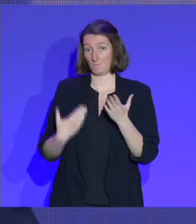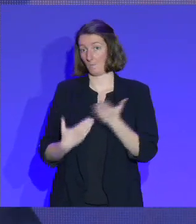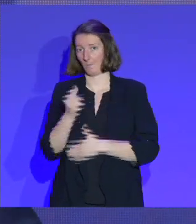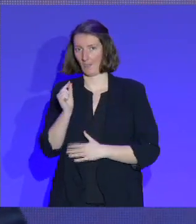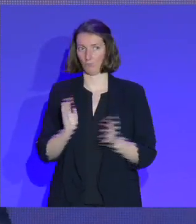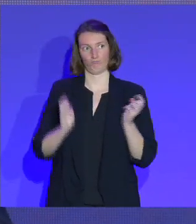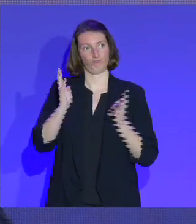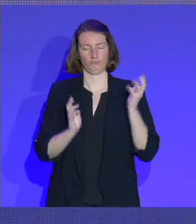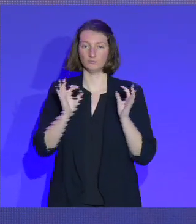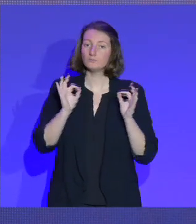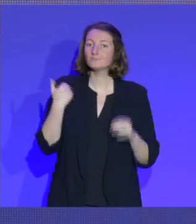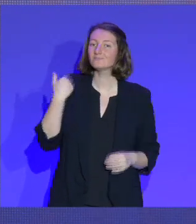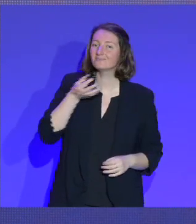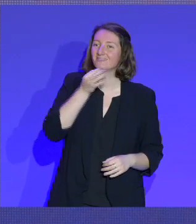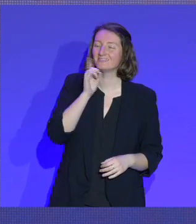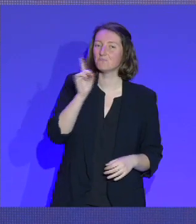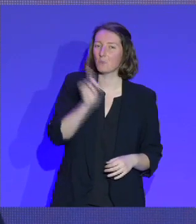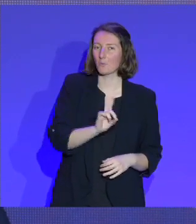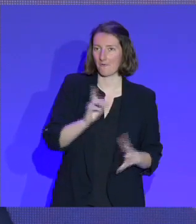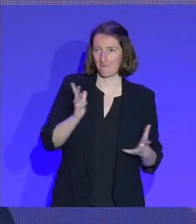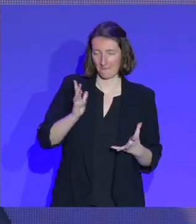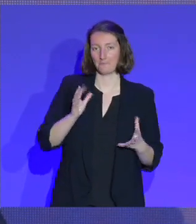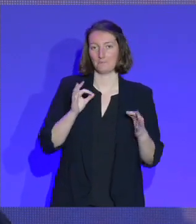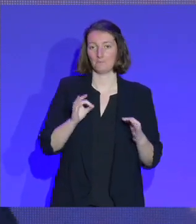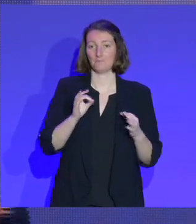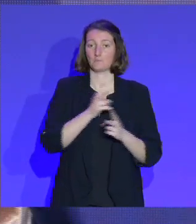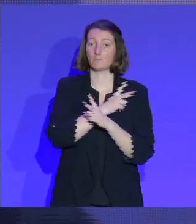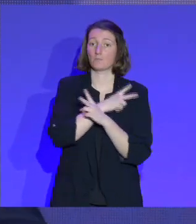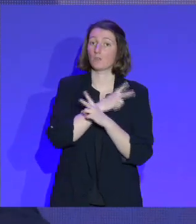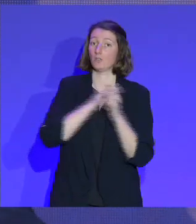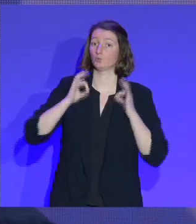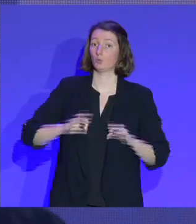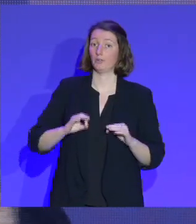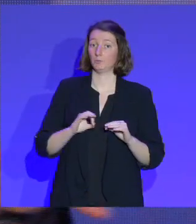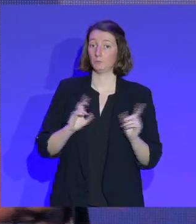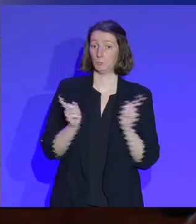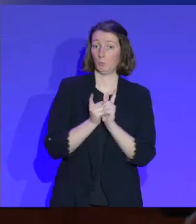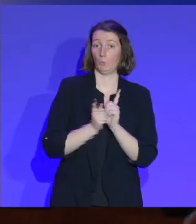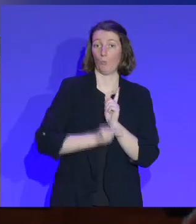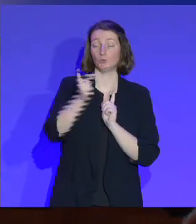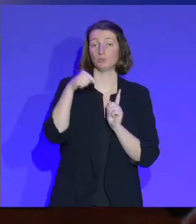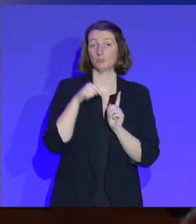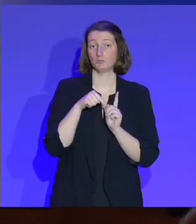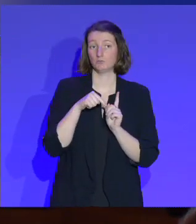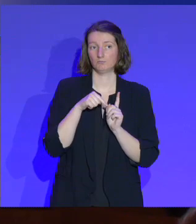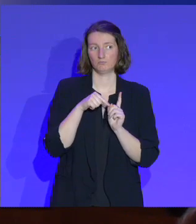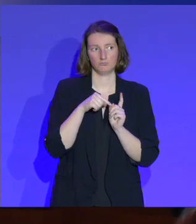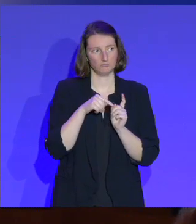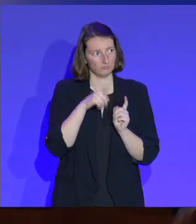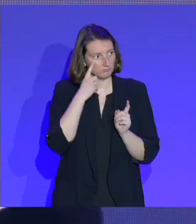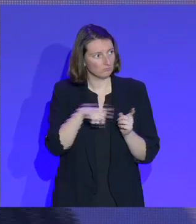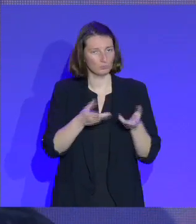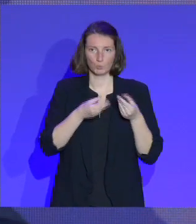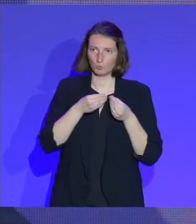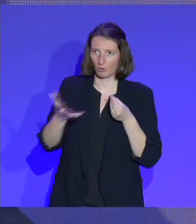en disant « Pourquoi pas réduire les vacances scolaires pour l'école ? » Parce que je veux qu y plus de sport, de nature, de travaux